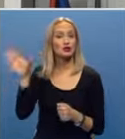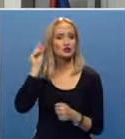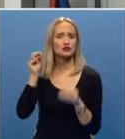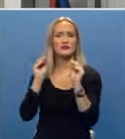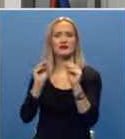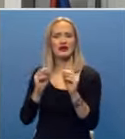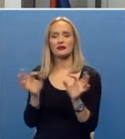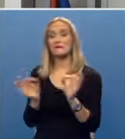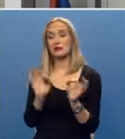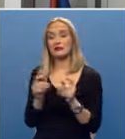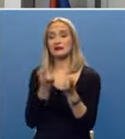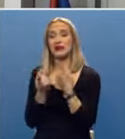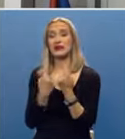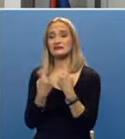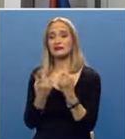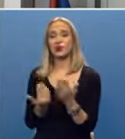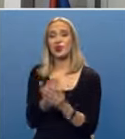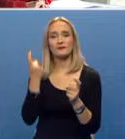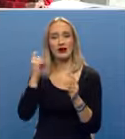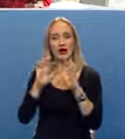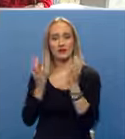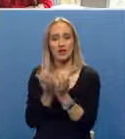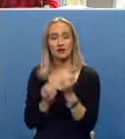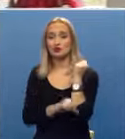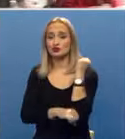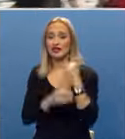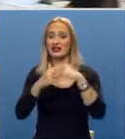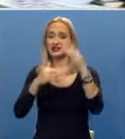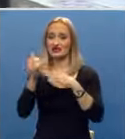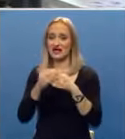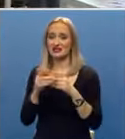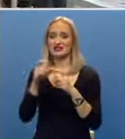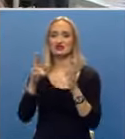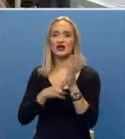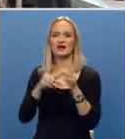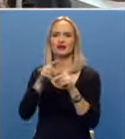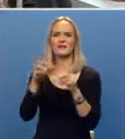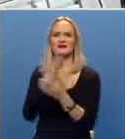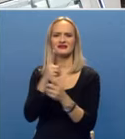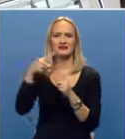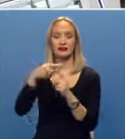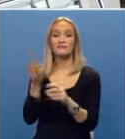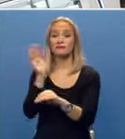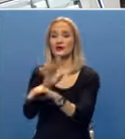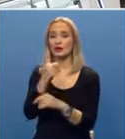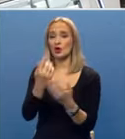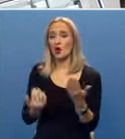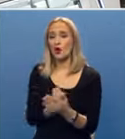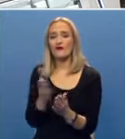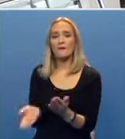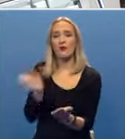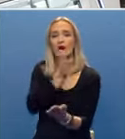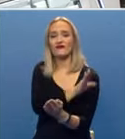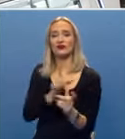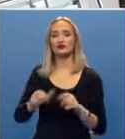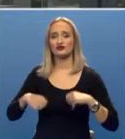predavanja i pripremati ispite u novim kabinetima za studenta građevinarstva Srđena Domazeta predstavlja i jedno novo poglavlje u